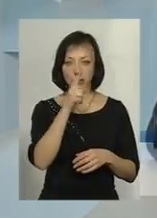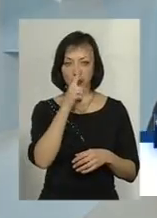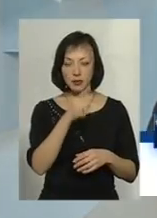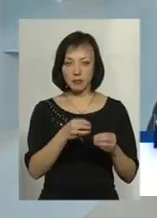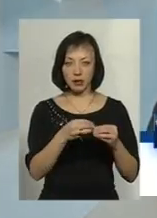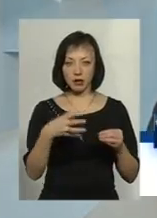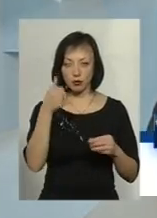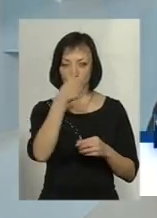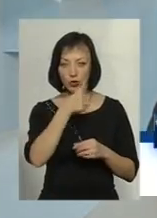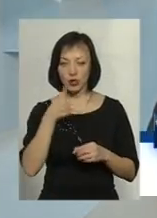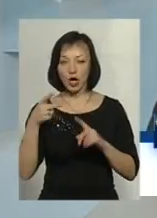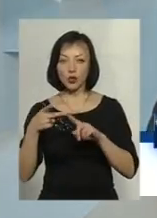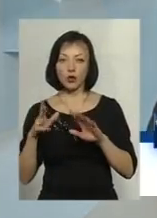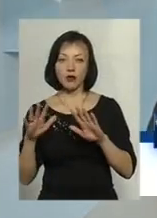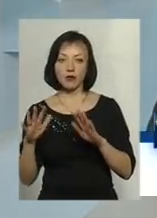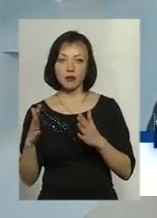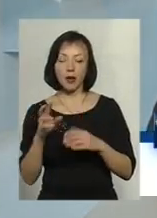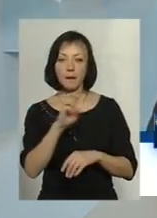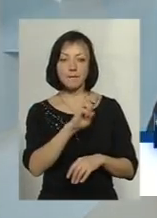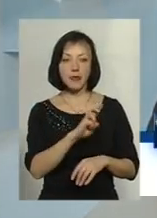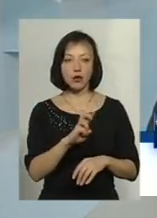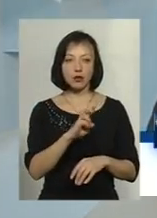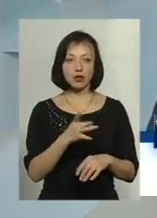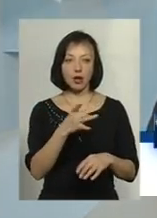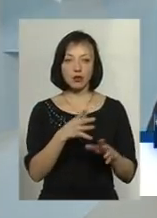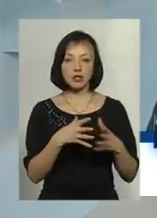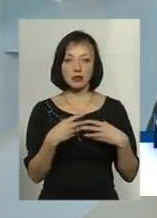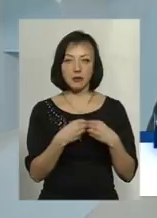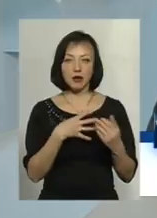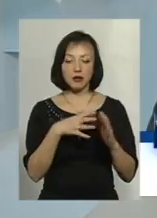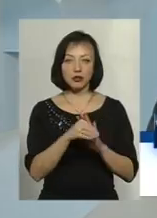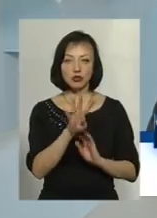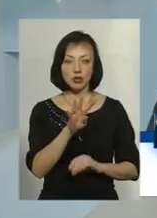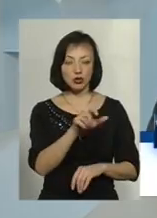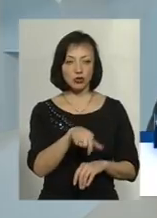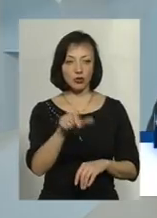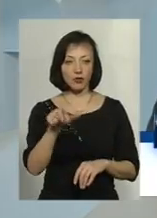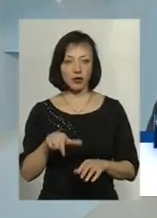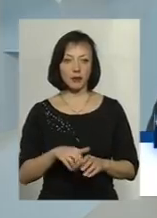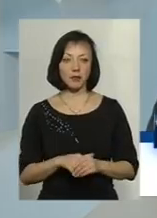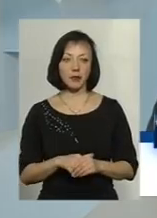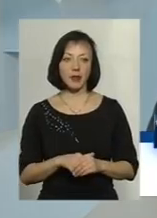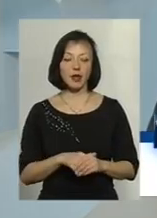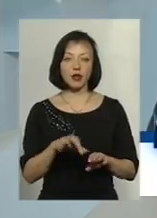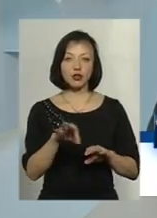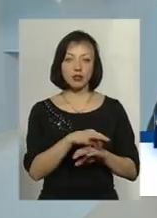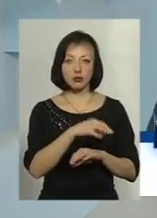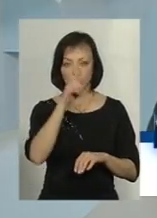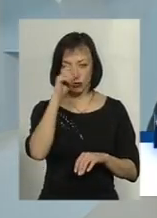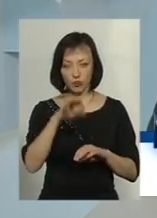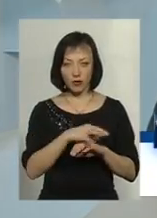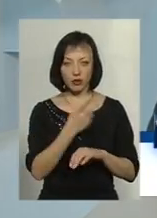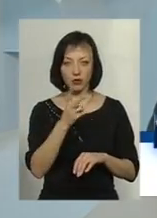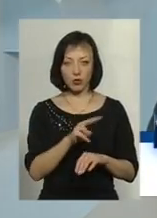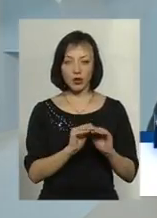року, в Білоїрському районі, загинула сім'я з чотирьох чоловік. Чоловік, дружина і двоє дітей.